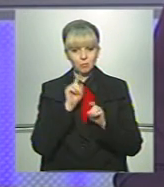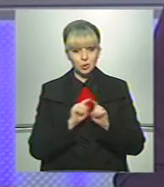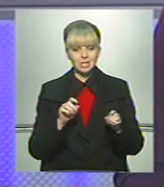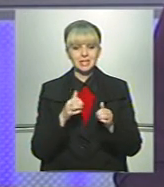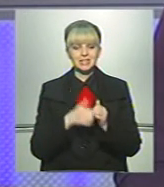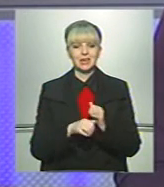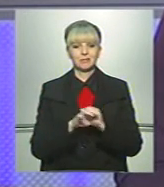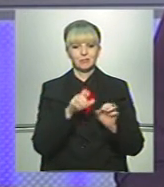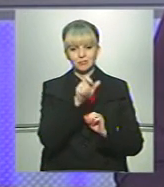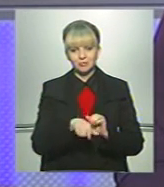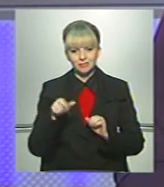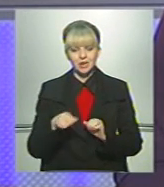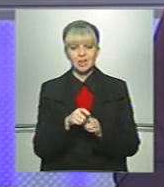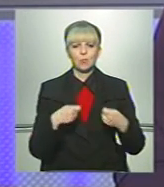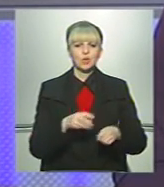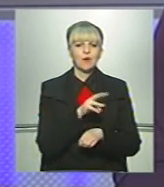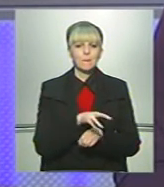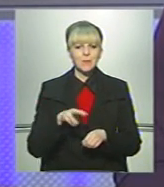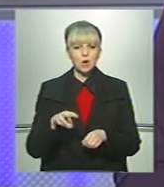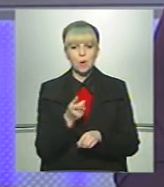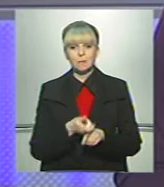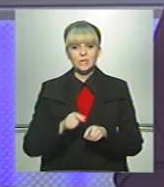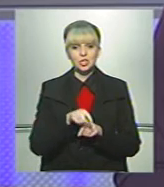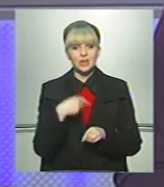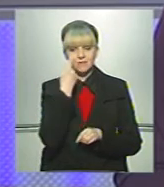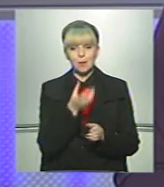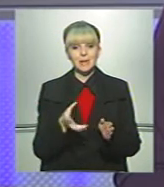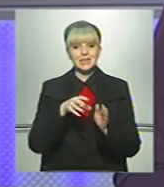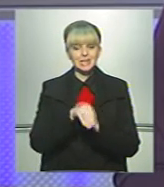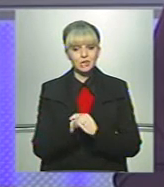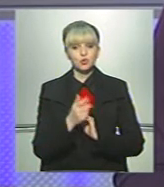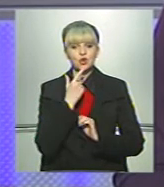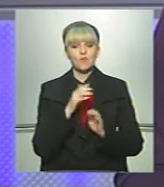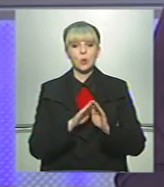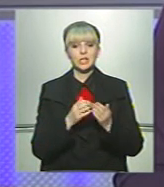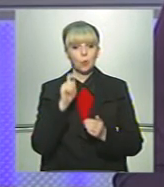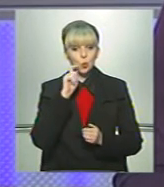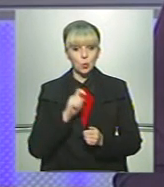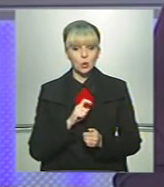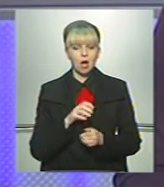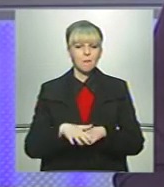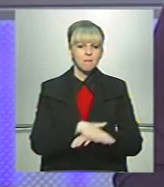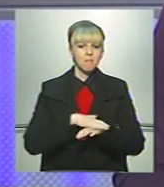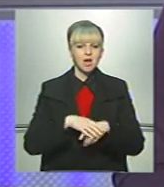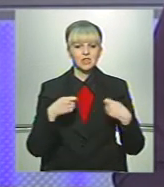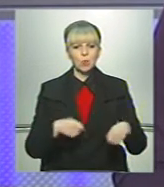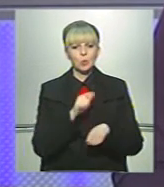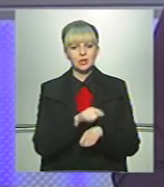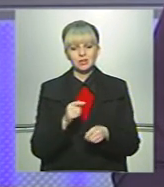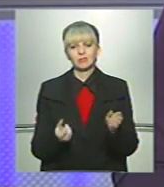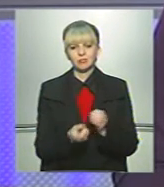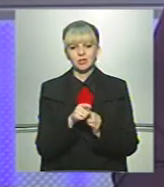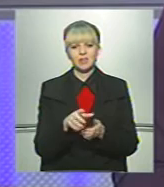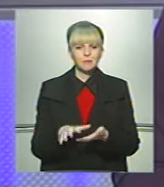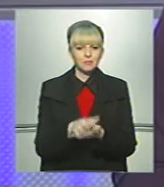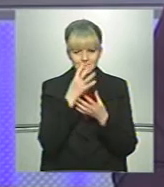браконьєрів. Їх продають мільйонами. Більшість цих видів занесені до «Червоної книги України», а масова торгівля ними призводить до